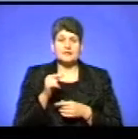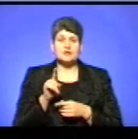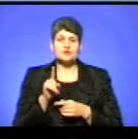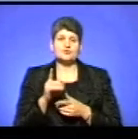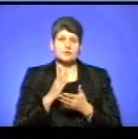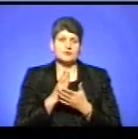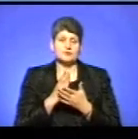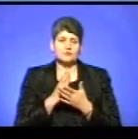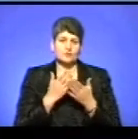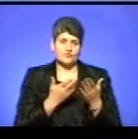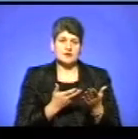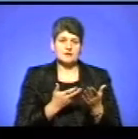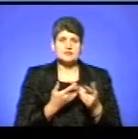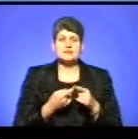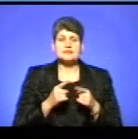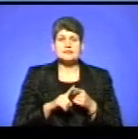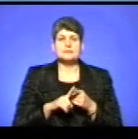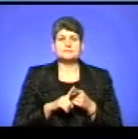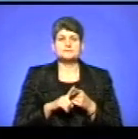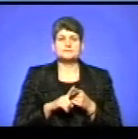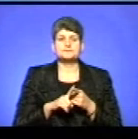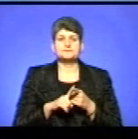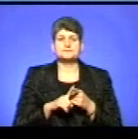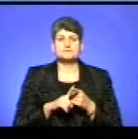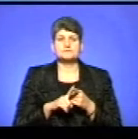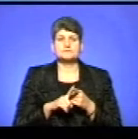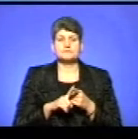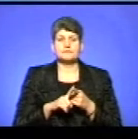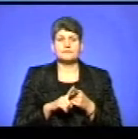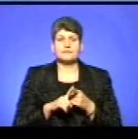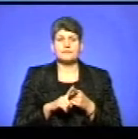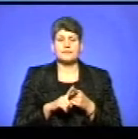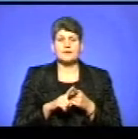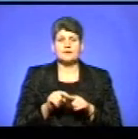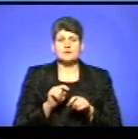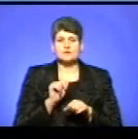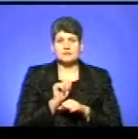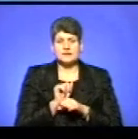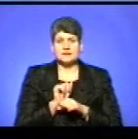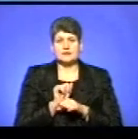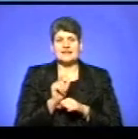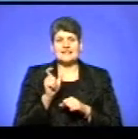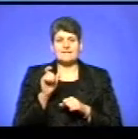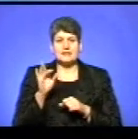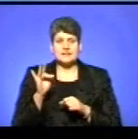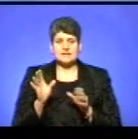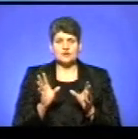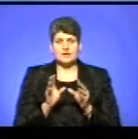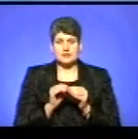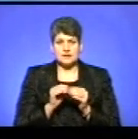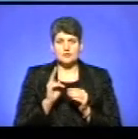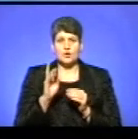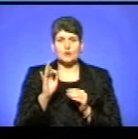відбувається, це перервання євхаристичного єднання із